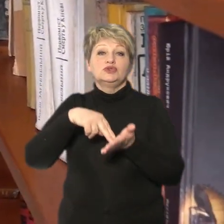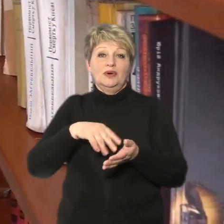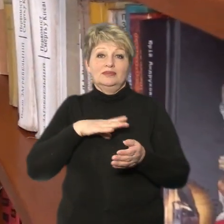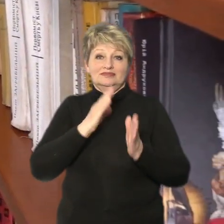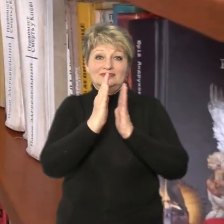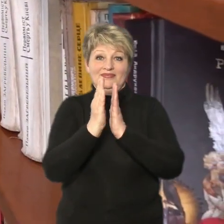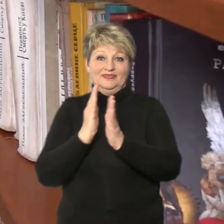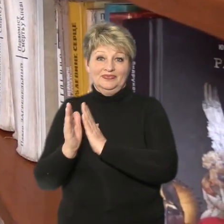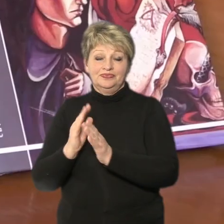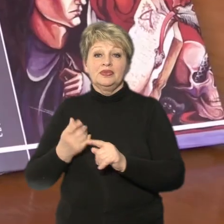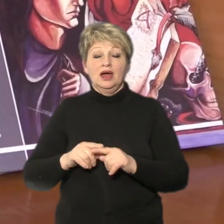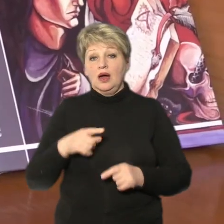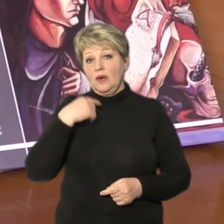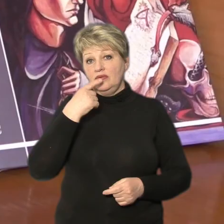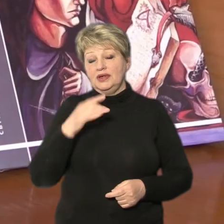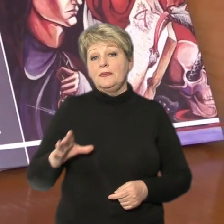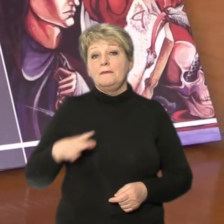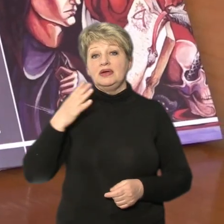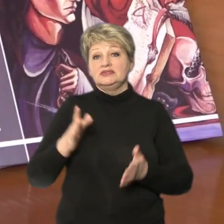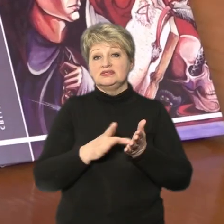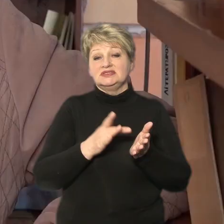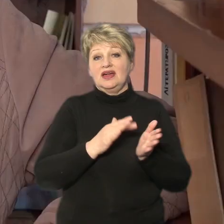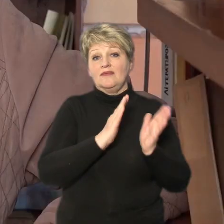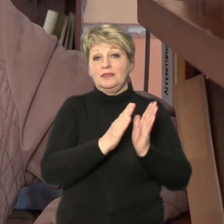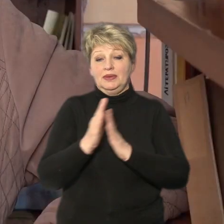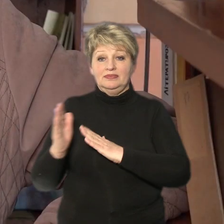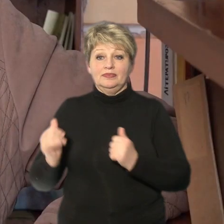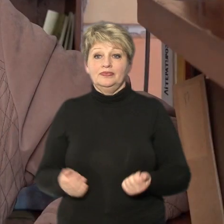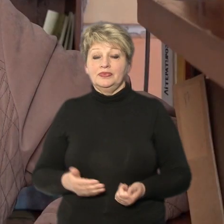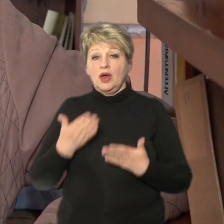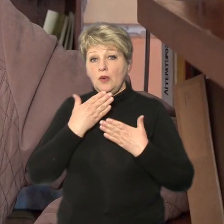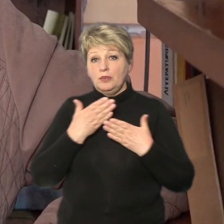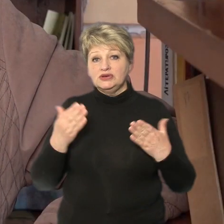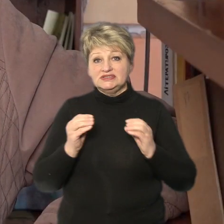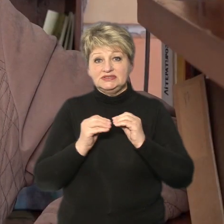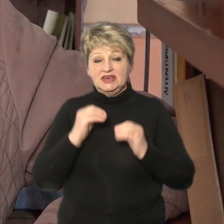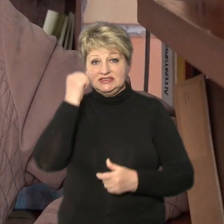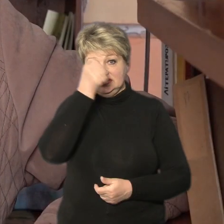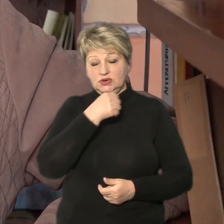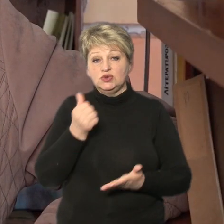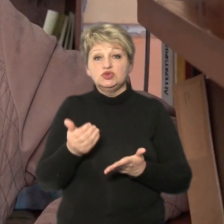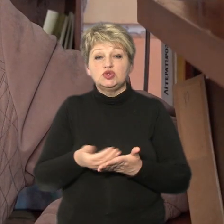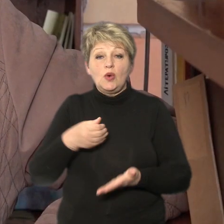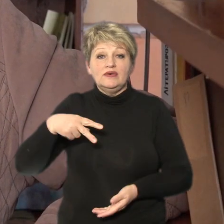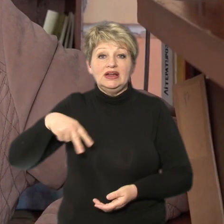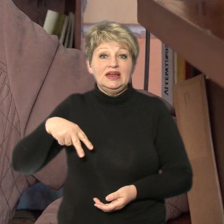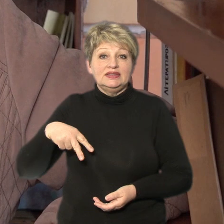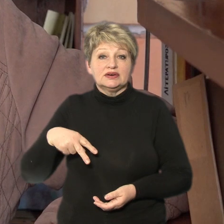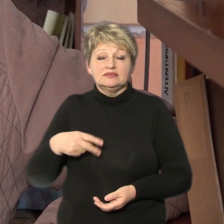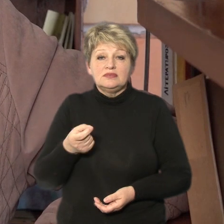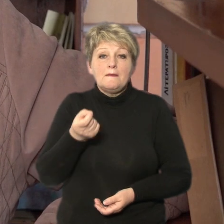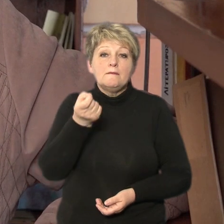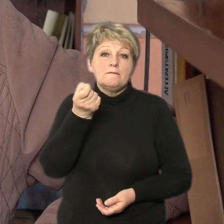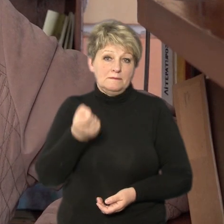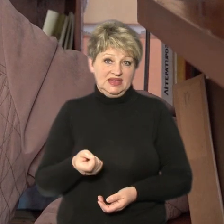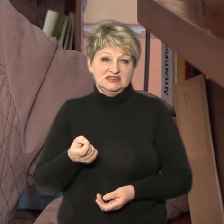бібліотекарка, яка пропрацювала тут 40 років, Наталія Лук'яненко. За послідні 10 років нової літературі було мізер.